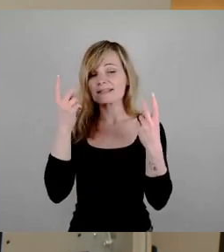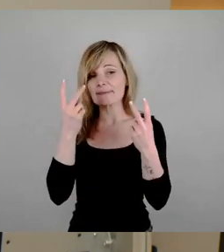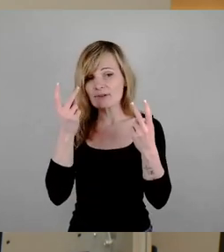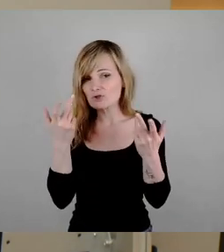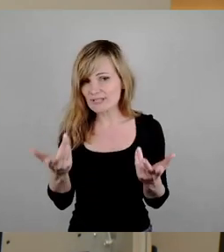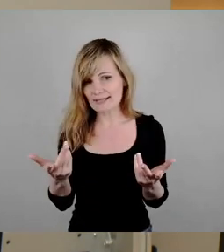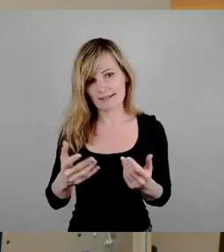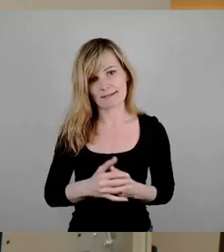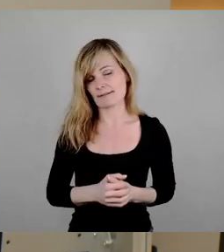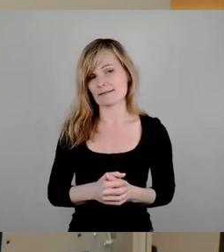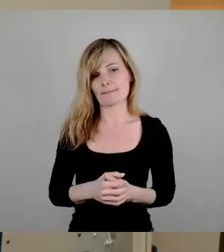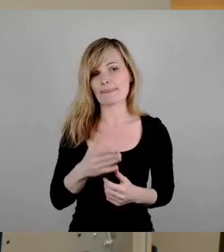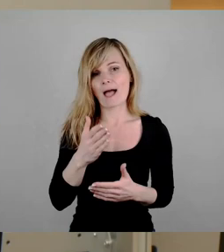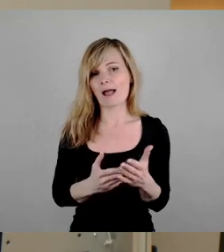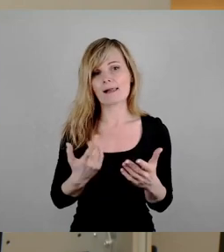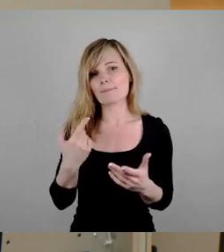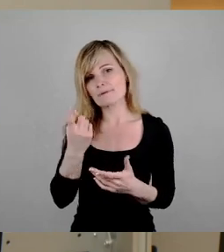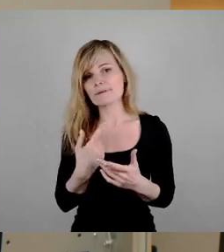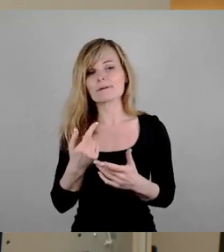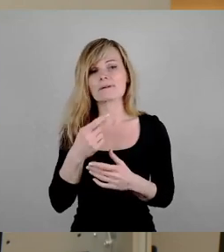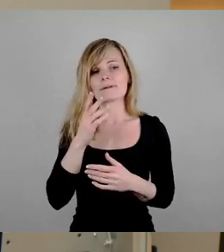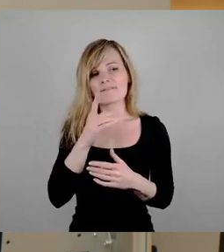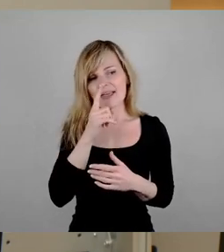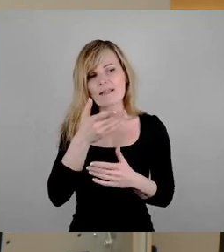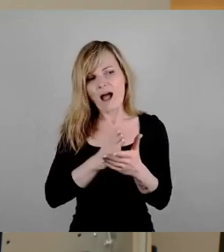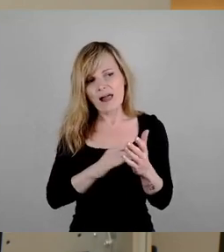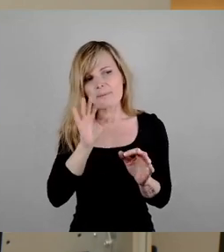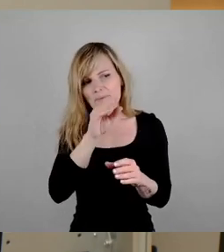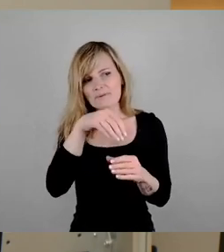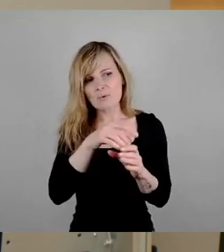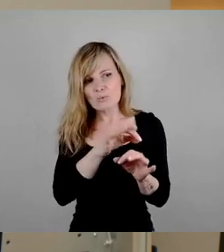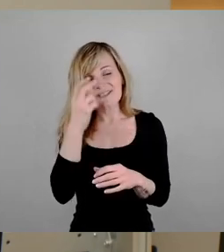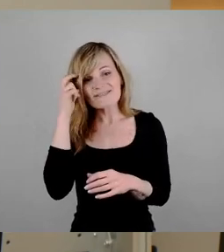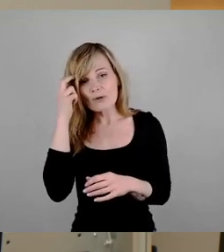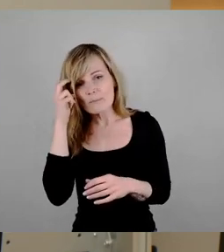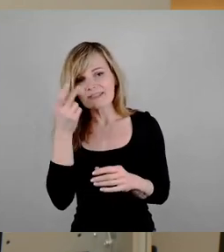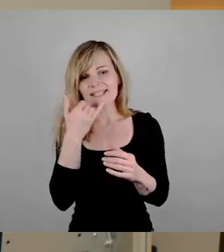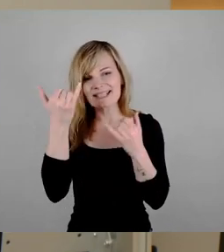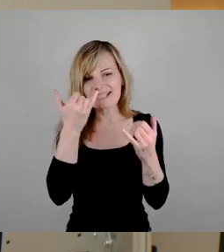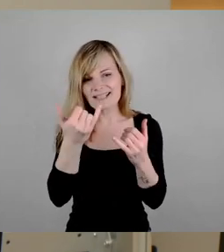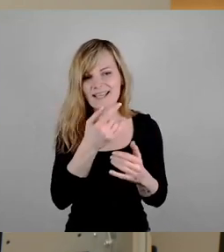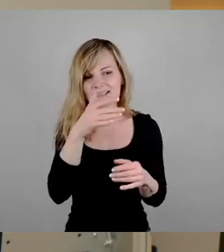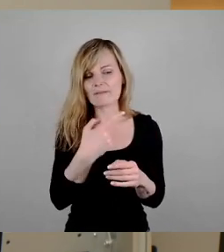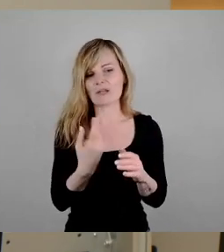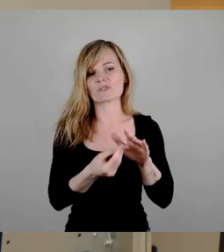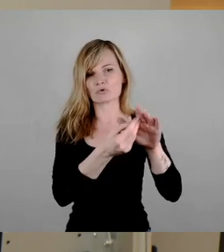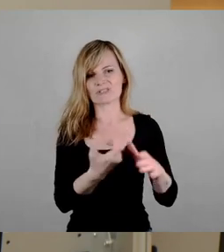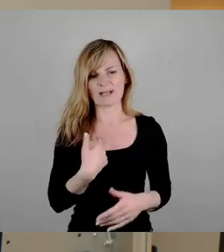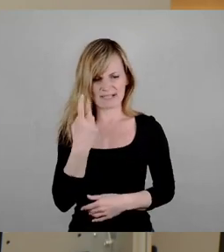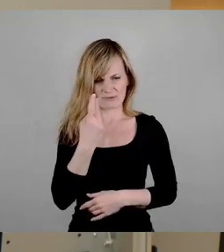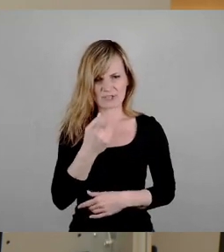natürlich halbwegs vernünftige Gedanken immer mitstützen. Aber selbstverständlich mag ich den Antrag gar nicht, weil dieser